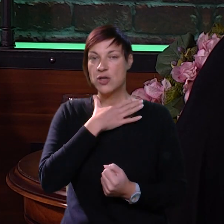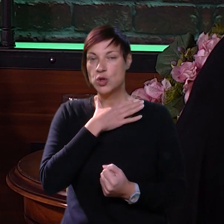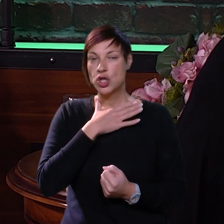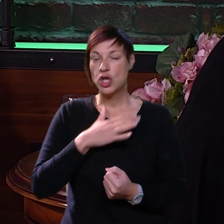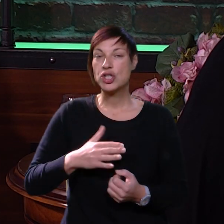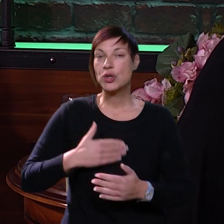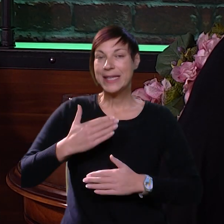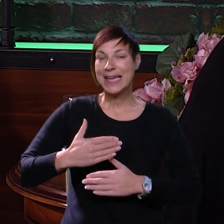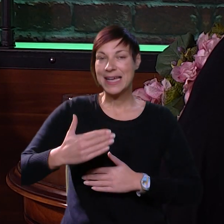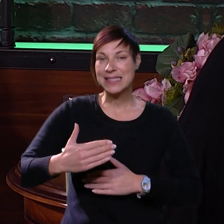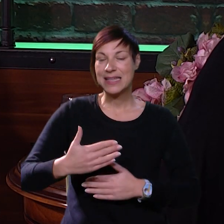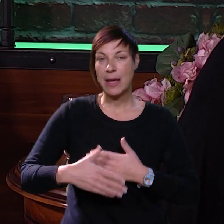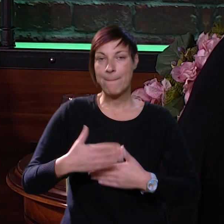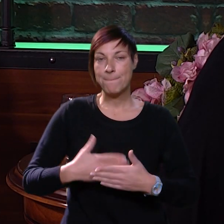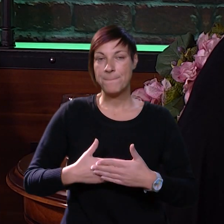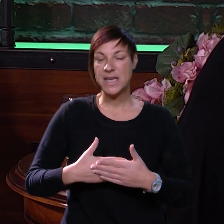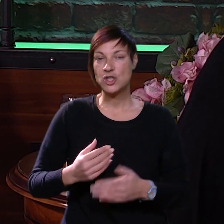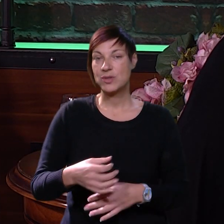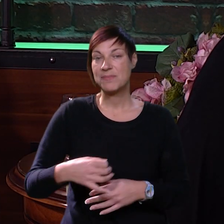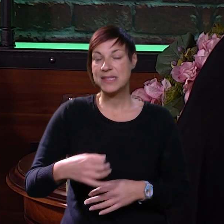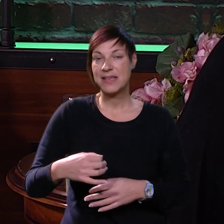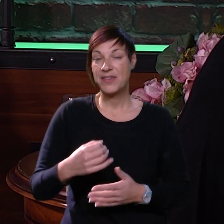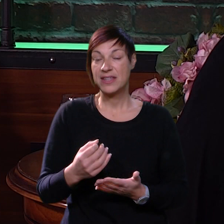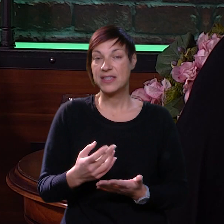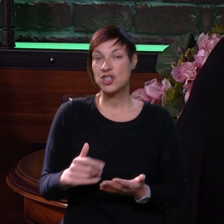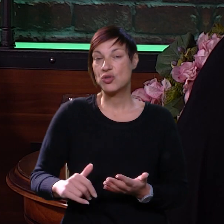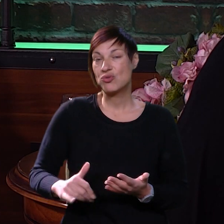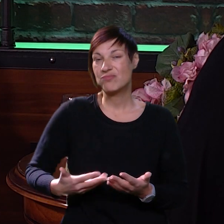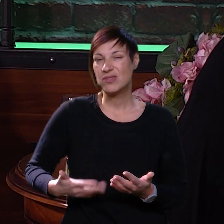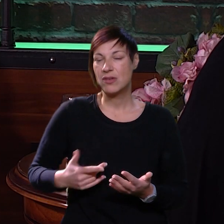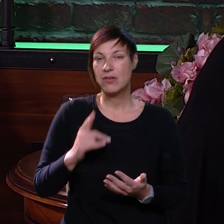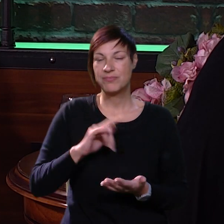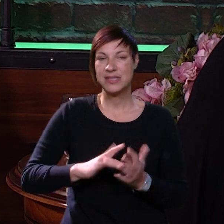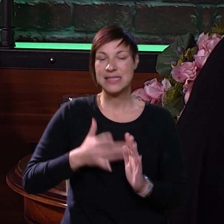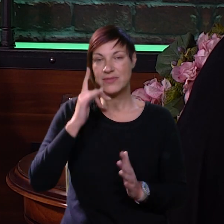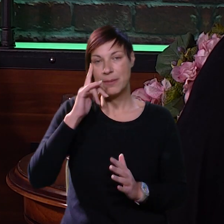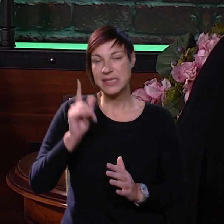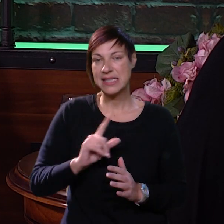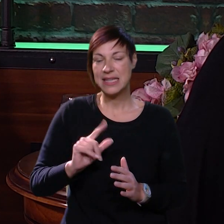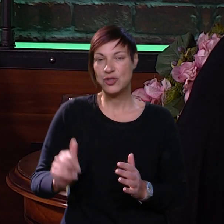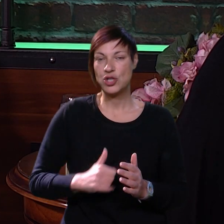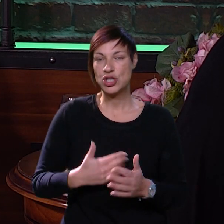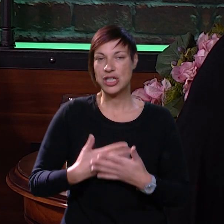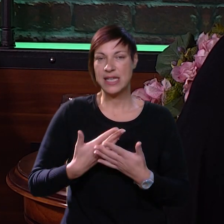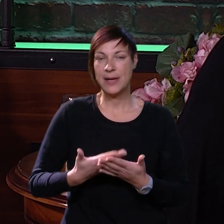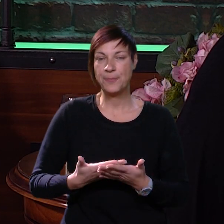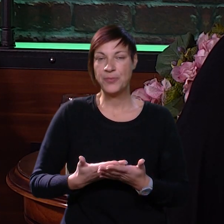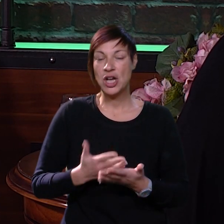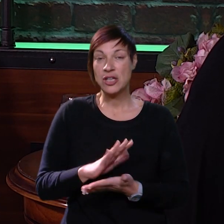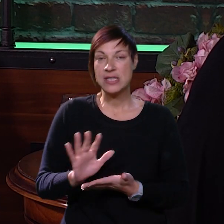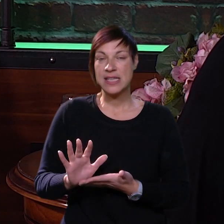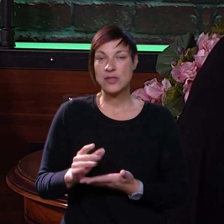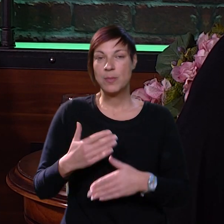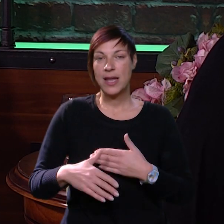u školskoj dobi i kasnije, međutim, rana dob je nekako, svi misle da to još nije toliko